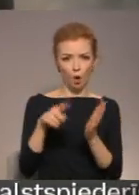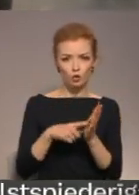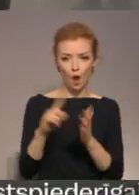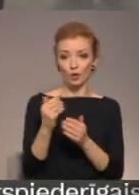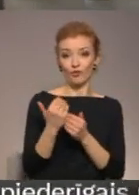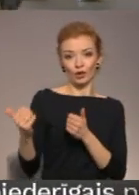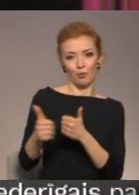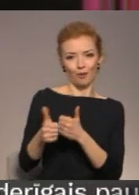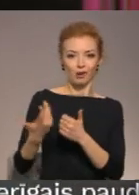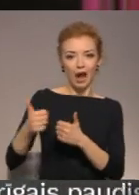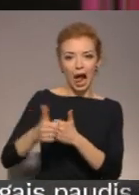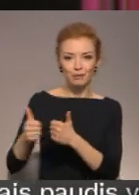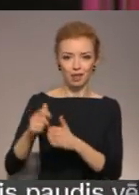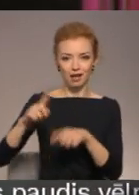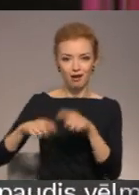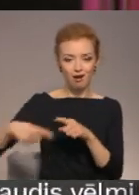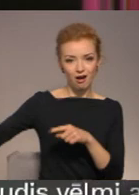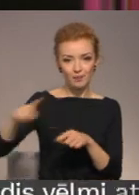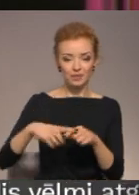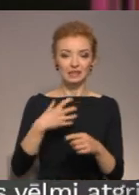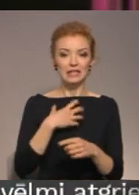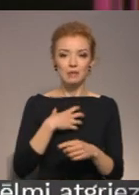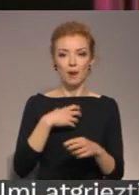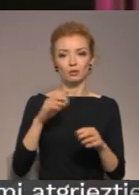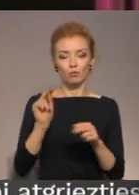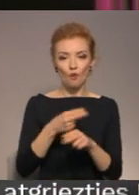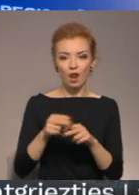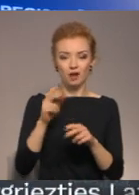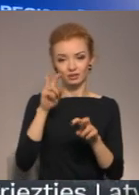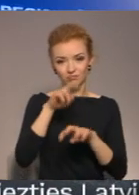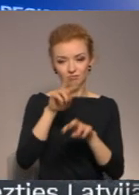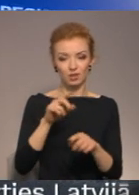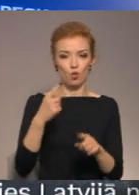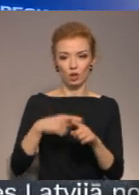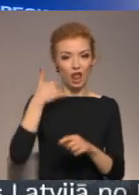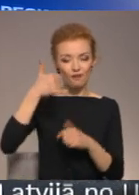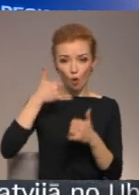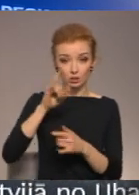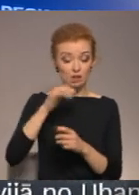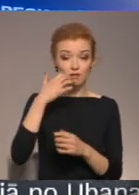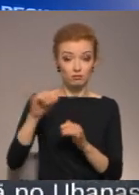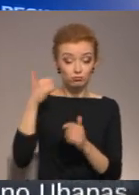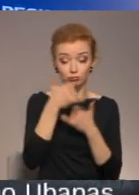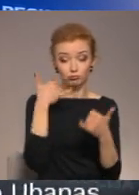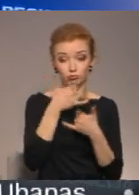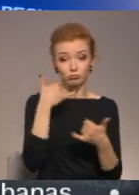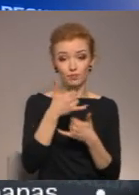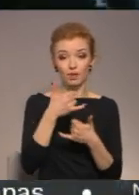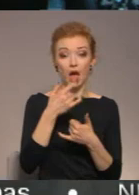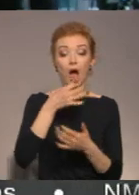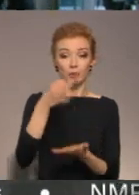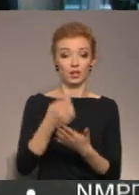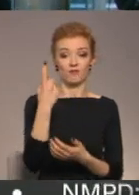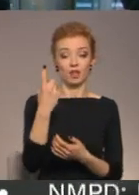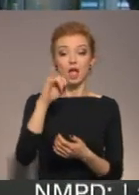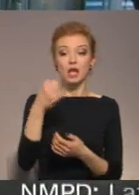kaimiņiem, gan tuviniekiem. Slimīti profilaks un kontrols centra telefons šajās dienās ir karsts. Atbildi visiem viena. Ja cilvēks nav